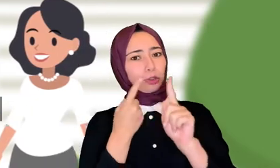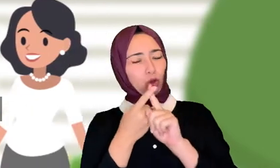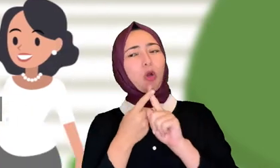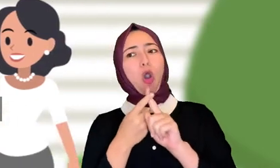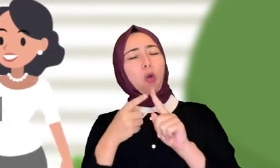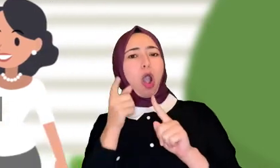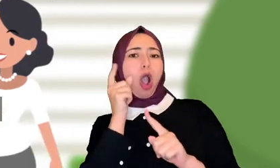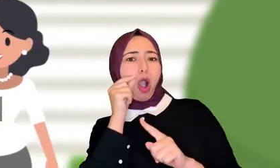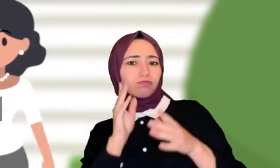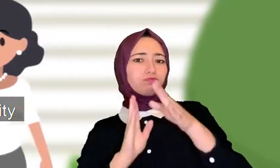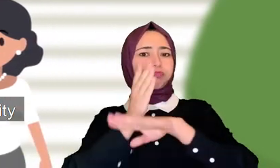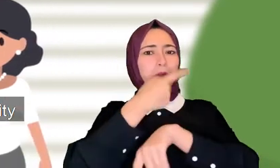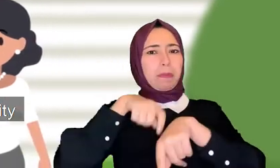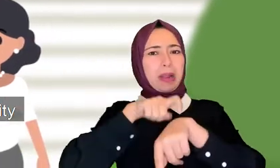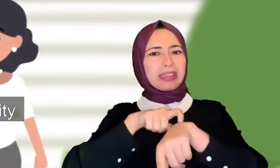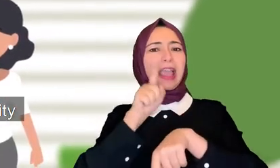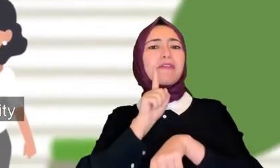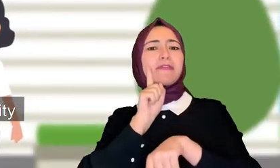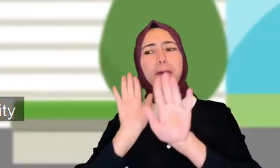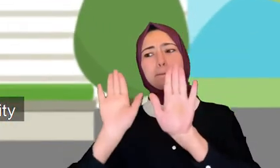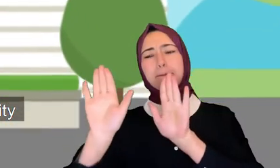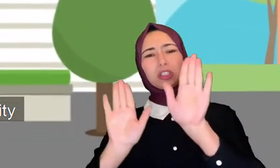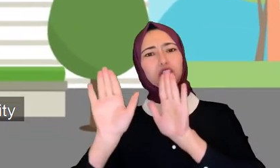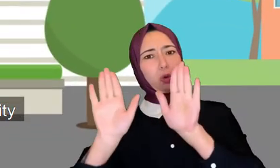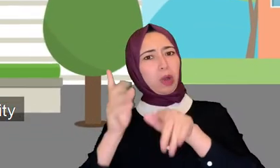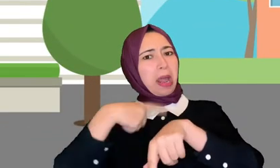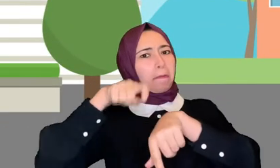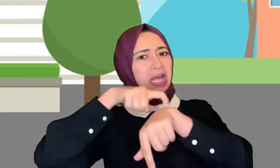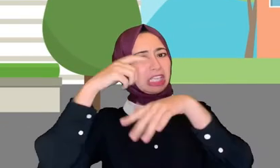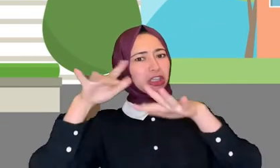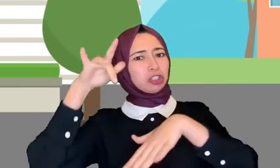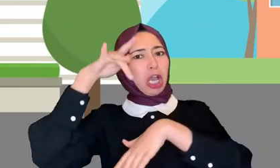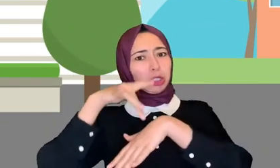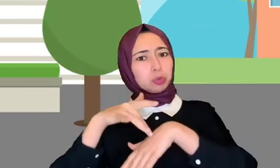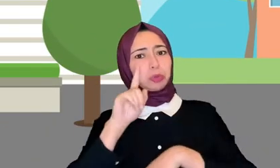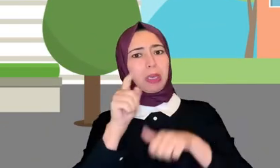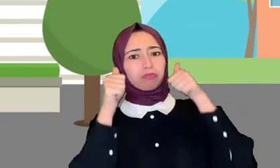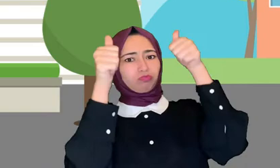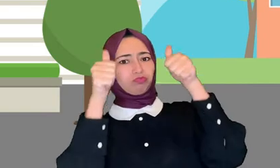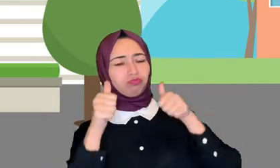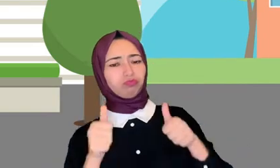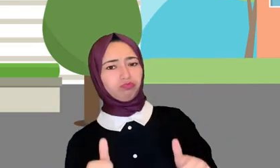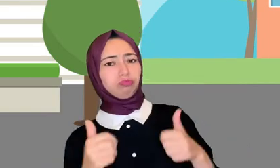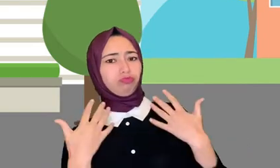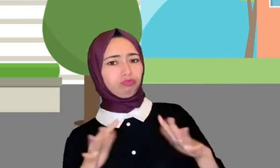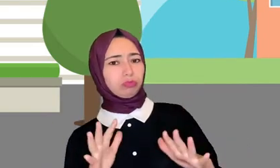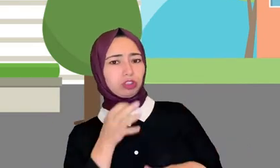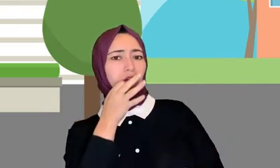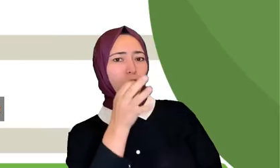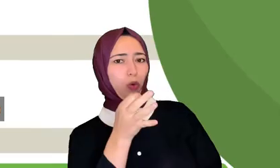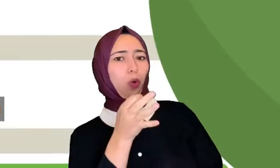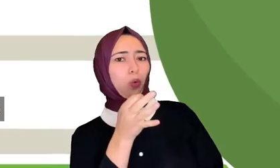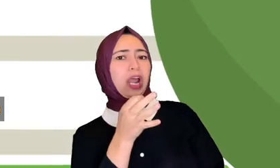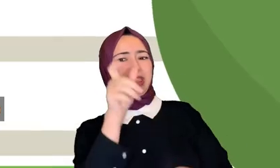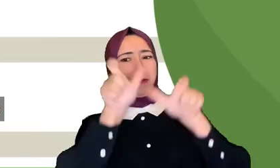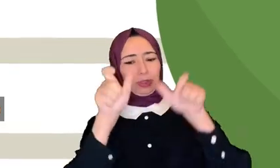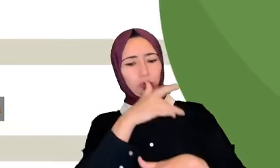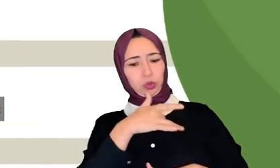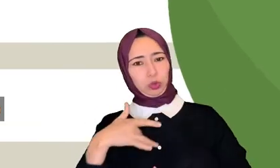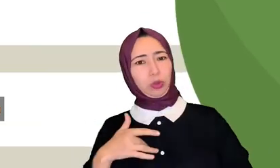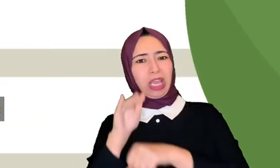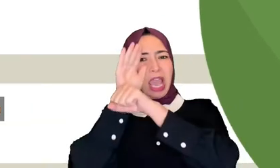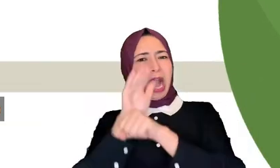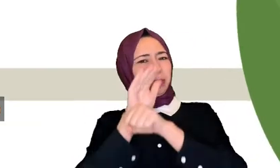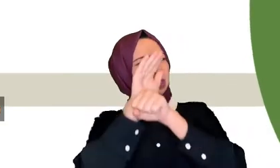عرضت جارته منجية قالت له اللي هي كانت في البلدية اما راهي لقات ورقة معلقة تقول انه للحفاظ على